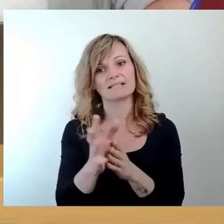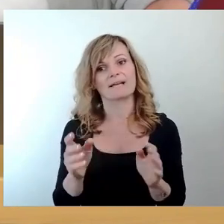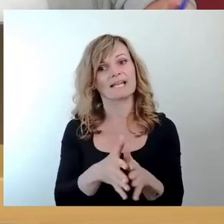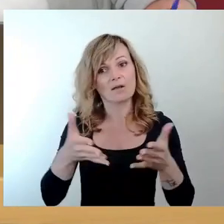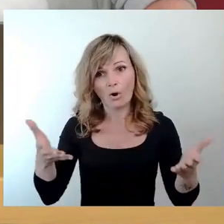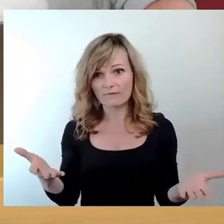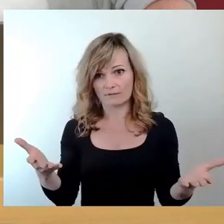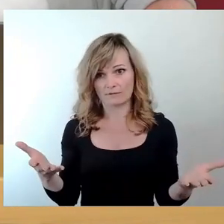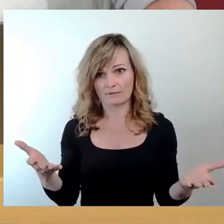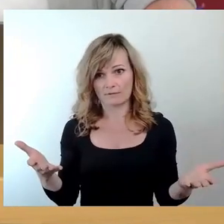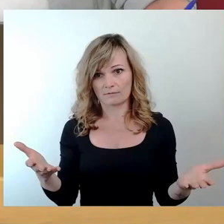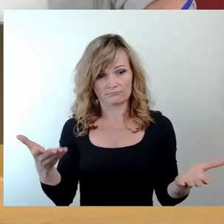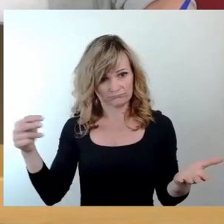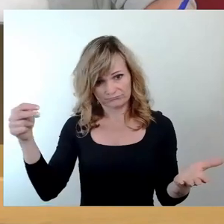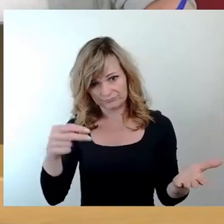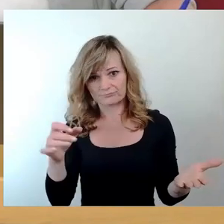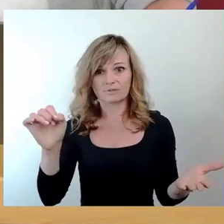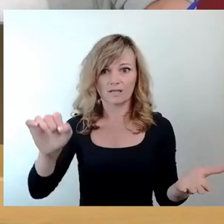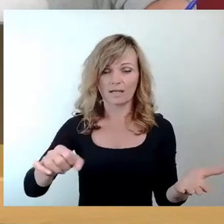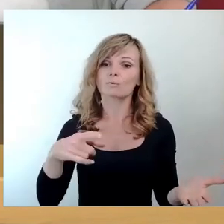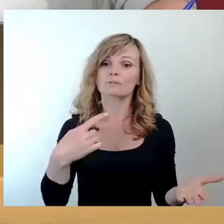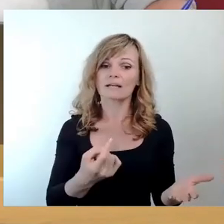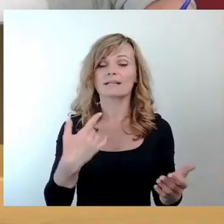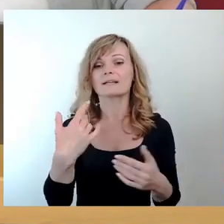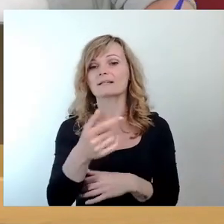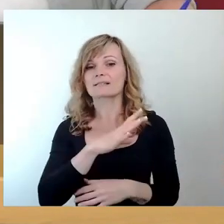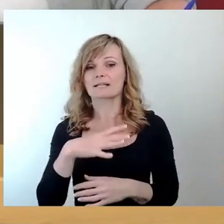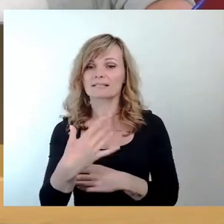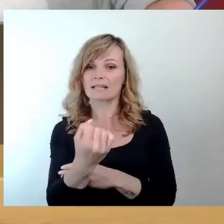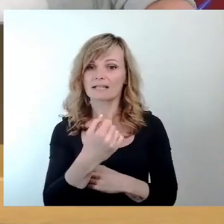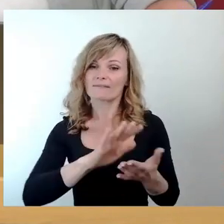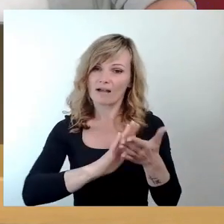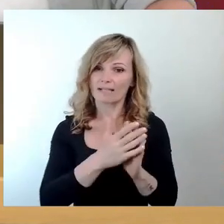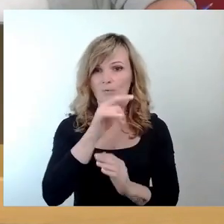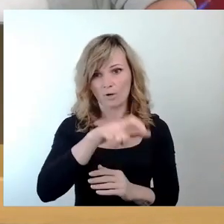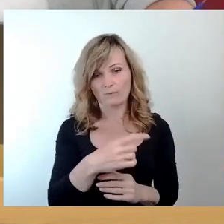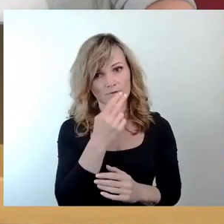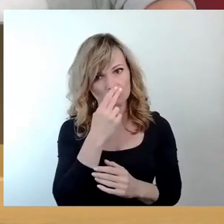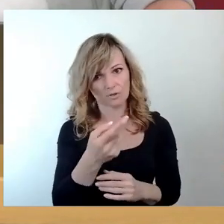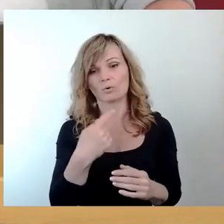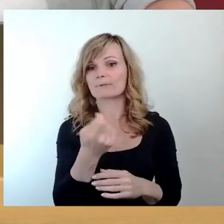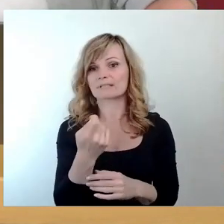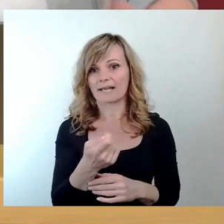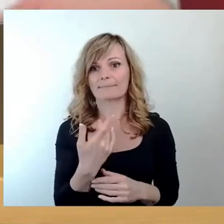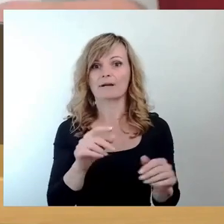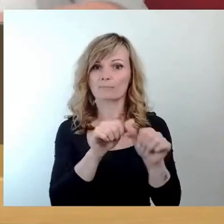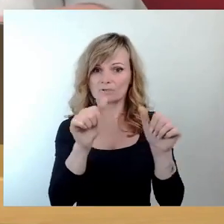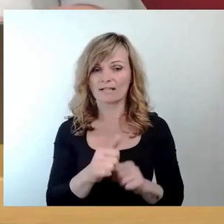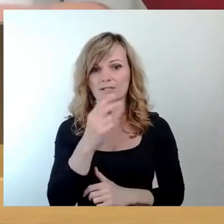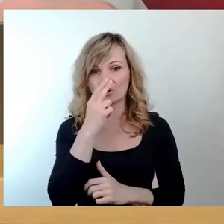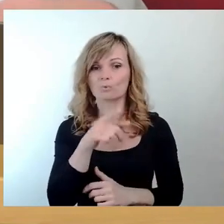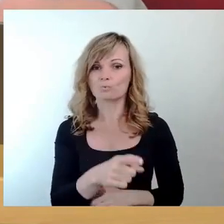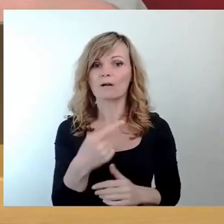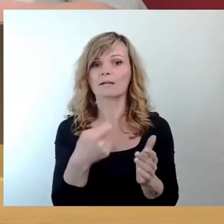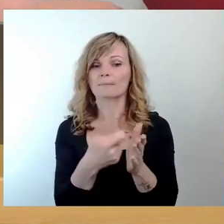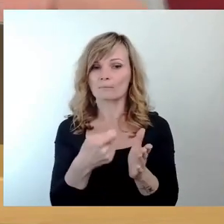Verhandlungen mit der Sachsenenergie um das Betreibermodell darauf achten, dass tatsächlich nur gebührenbezogene Kostenursachen, also